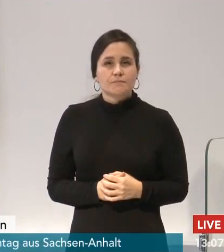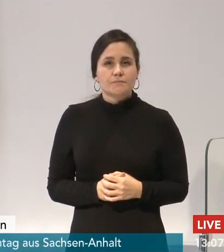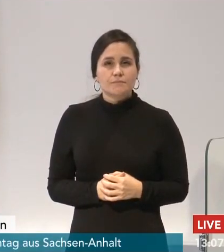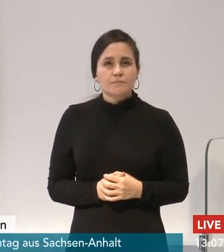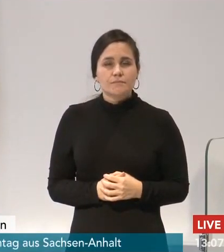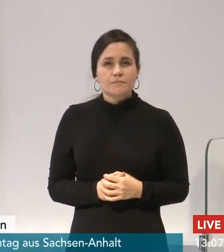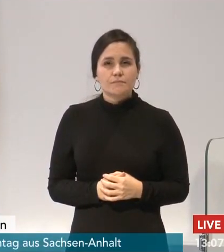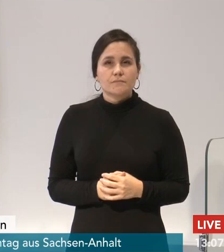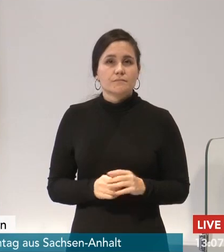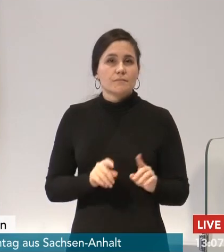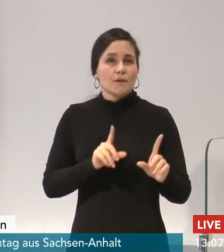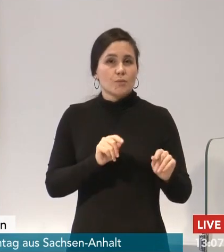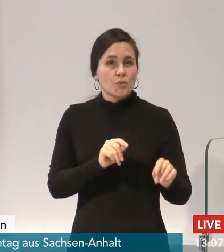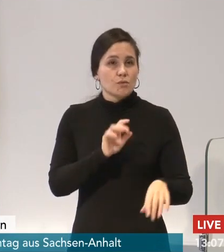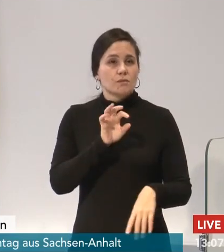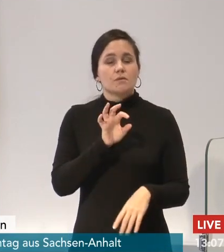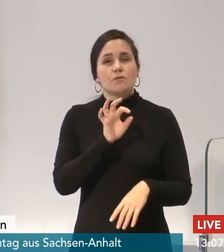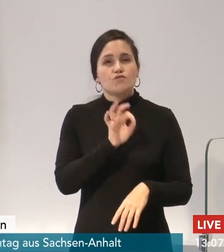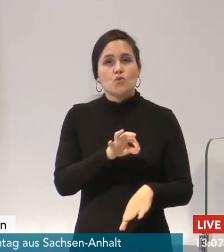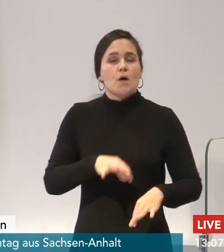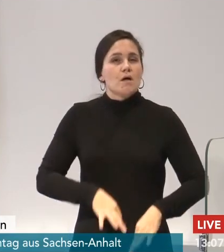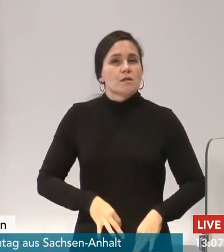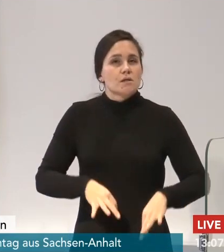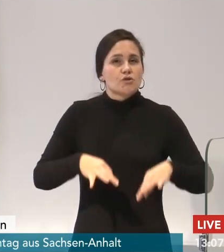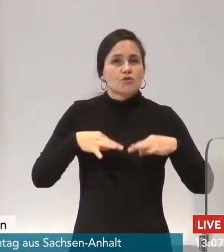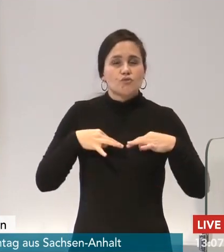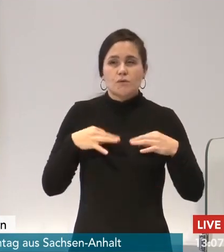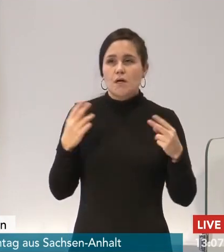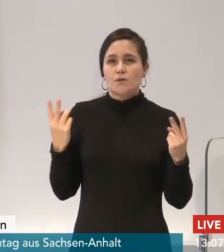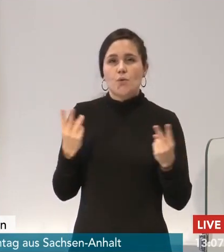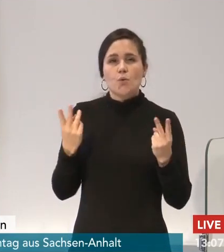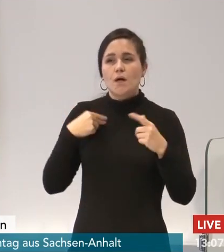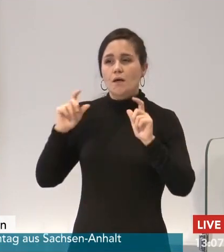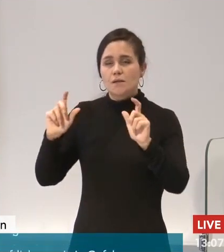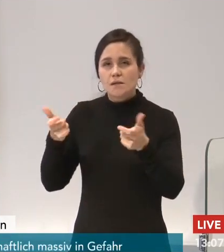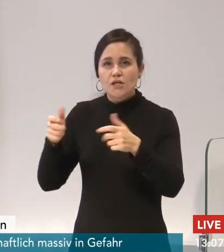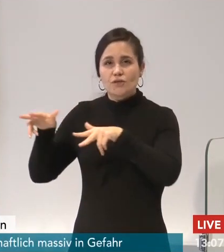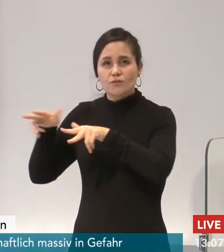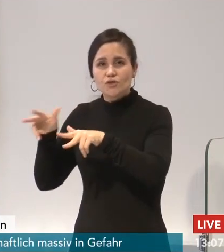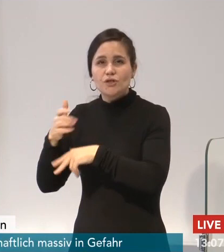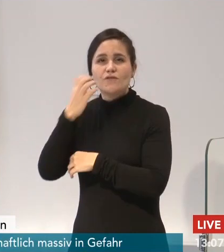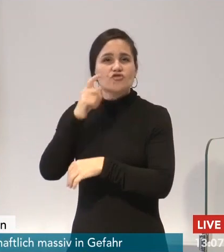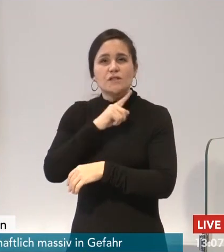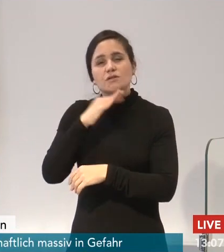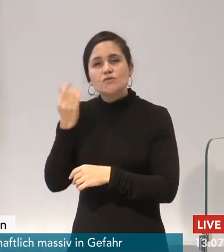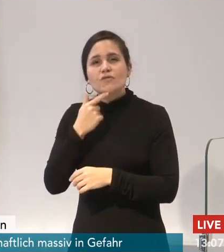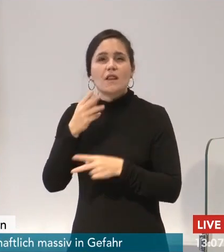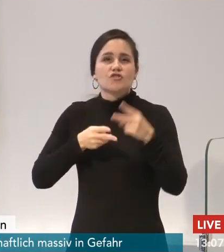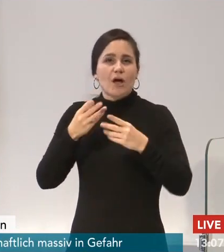Gesundheit, aber auch beispielsweise für Gesellschaft und Wirtschaft. Wir wollen,